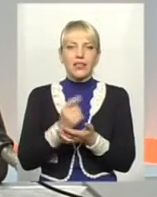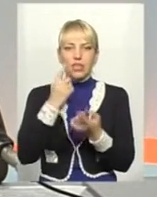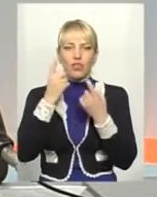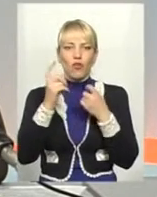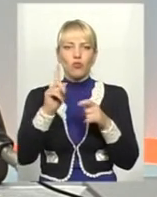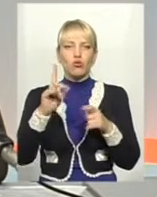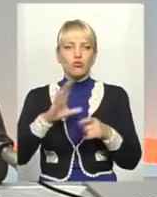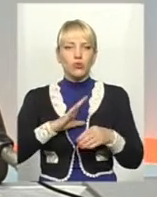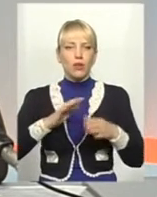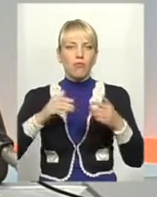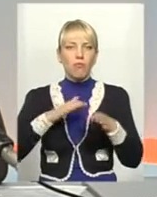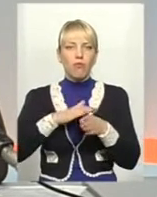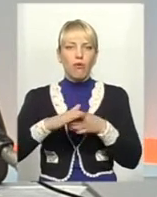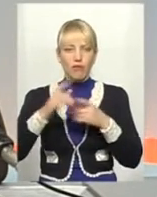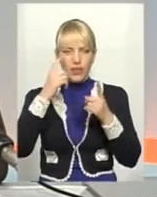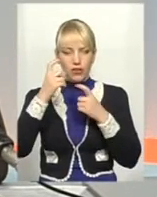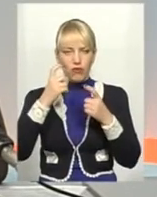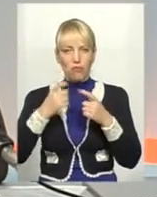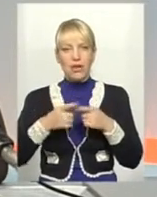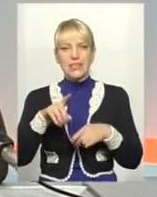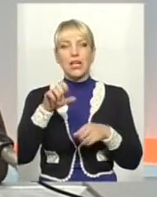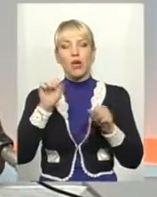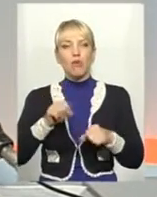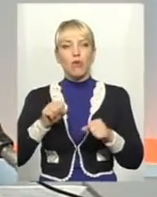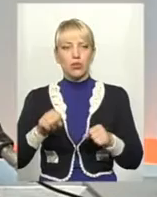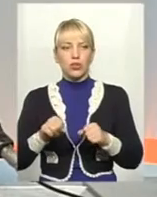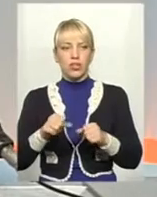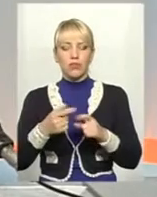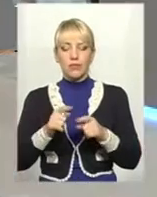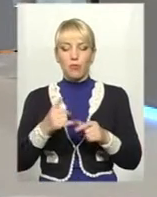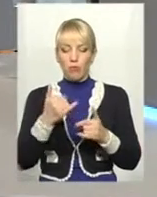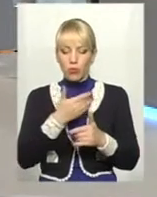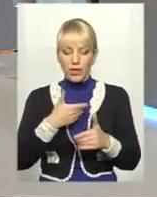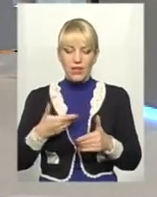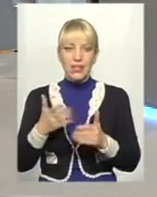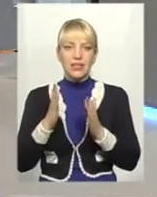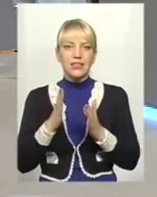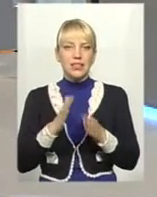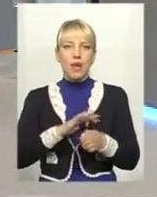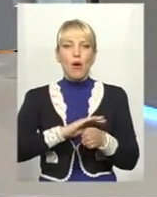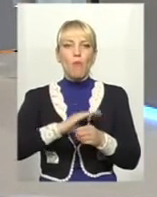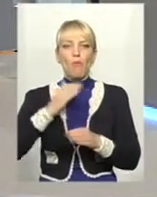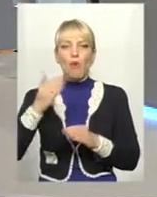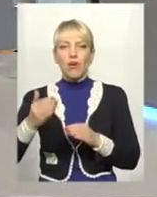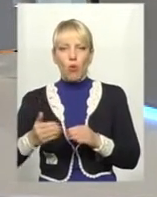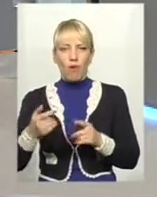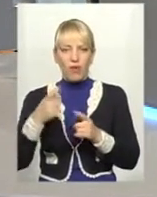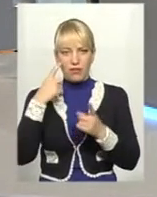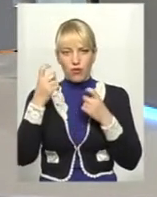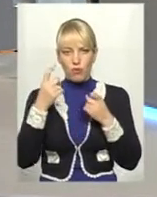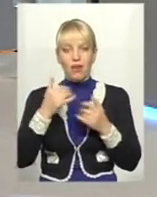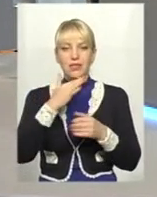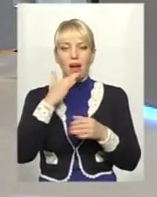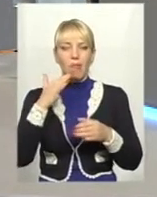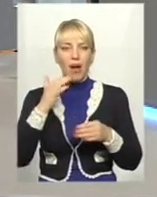картину. Безперечно, ми, можливо, тільки поверхову інформацію якусь знаємо. Надзвичайно багато матеріалів ще